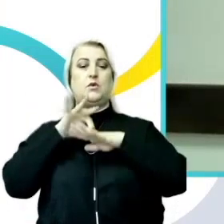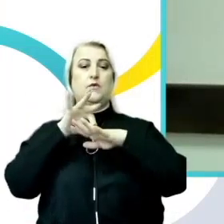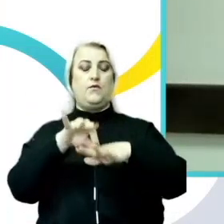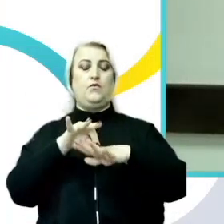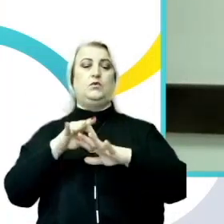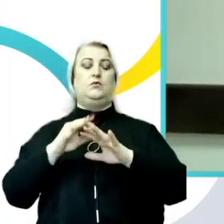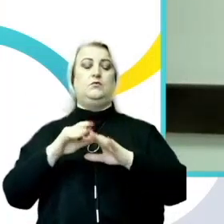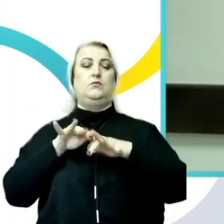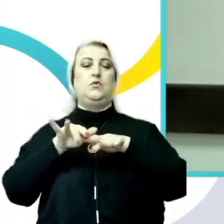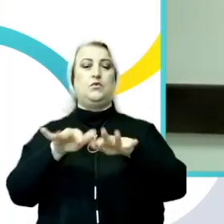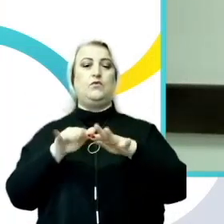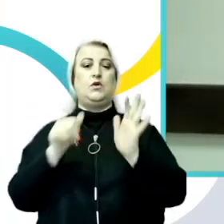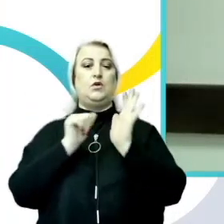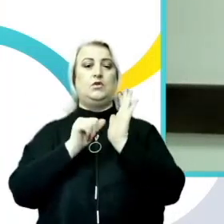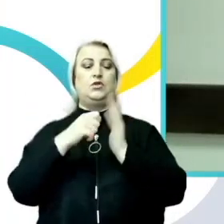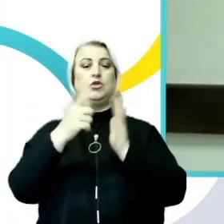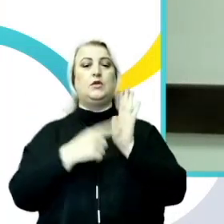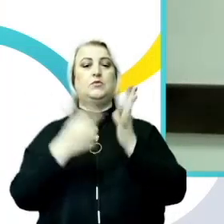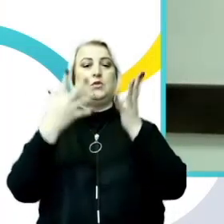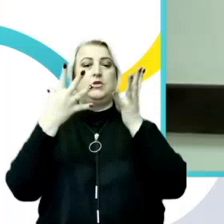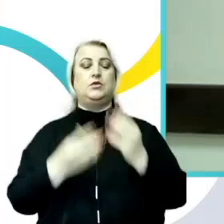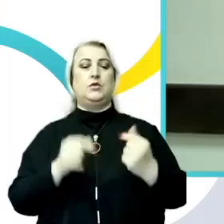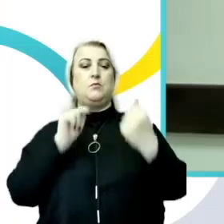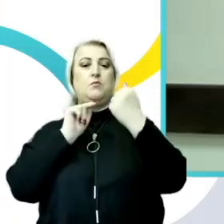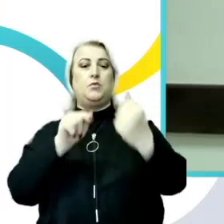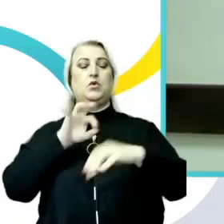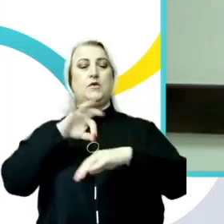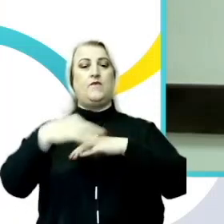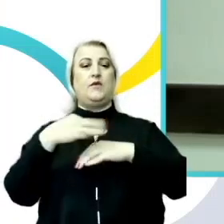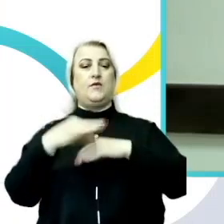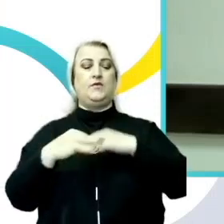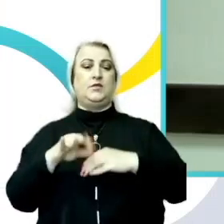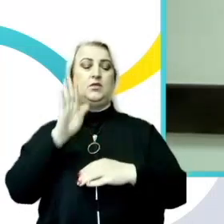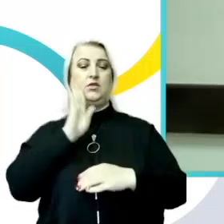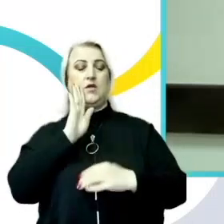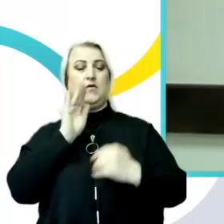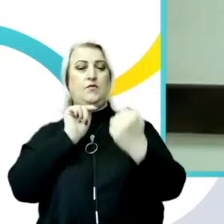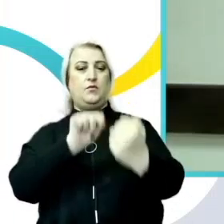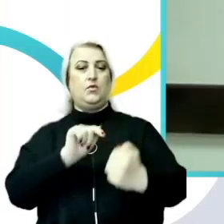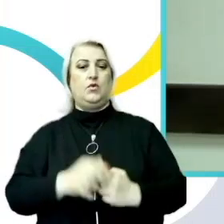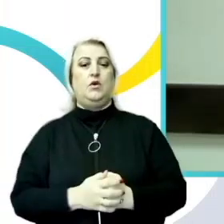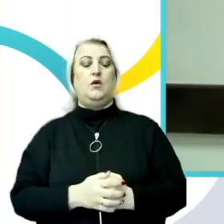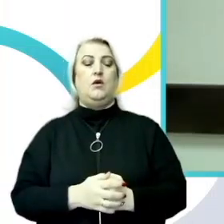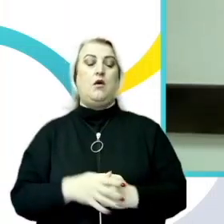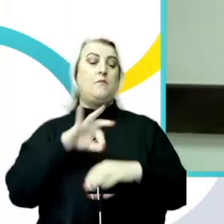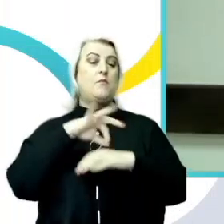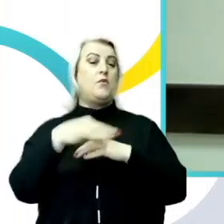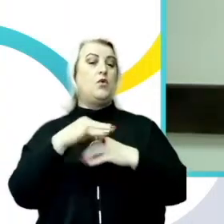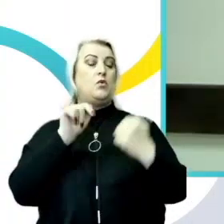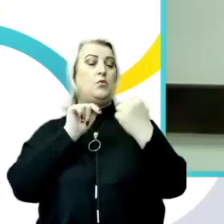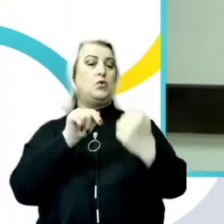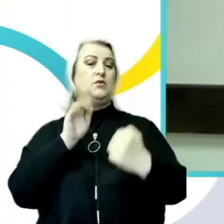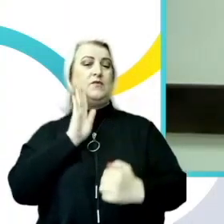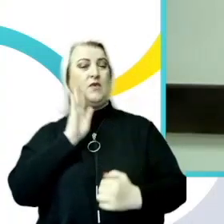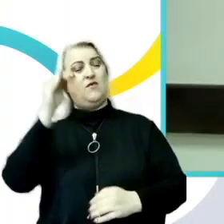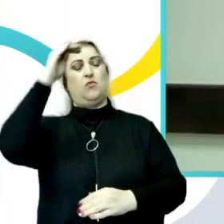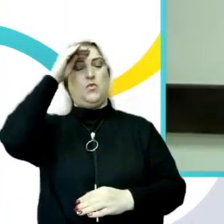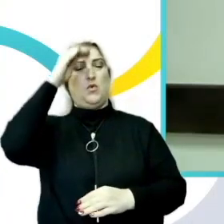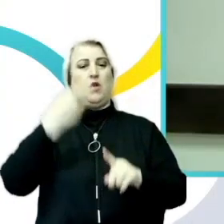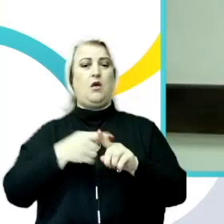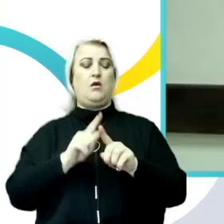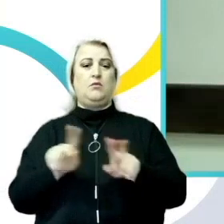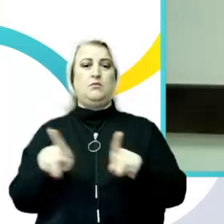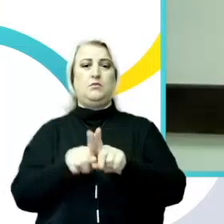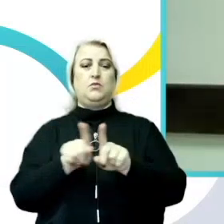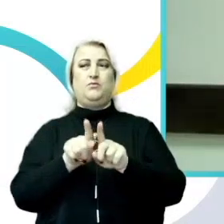zile de activism împotriva violenței în bază de gen. Violența în bază de gen este tipul de violență îndreptată împotriva